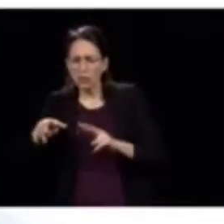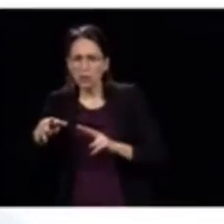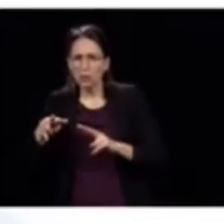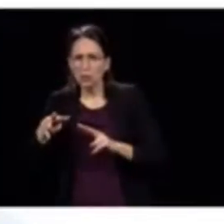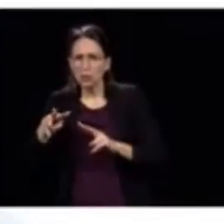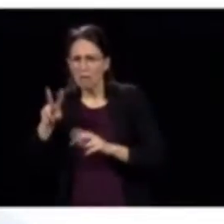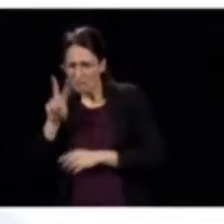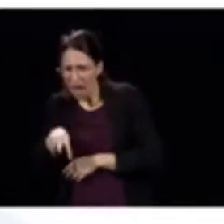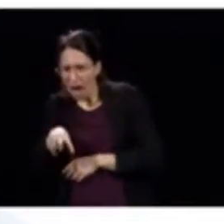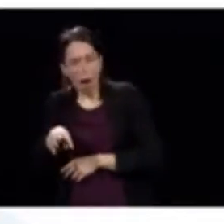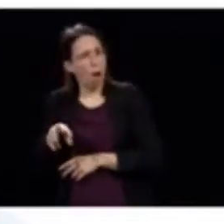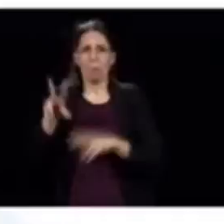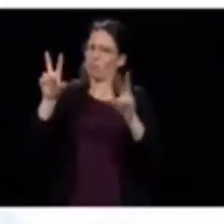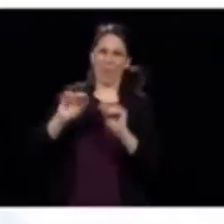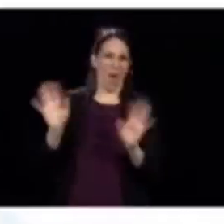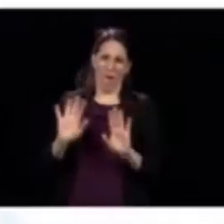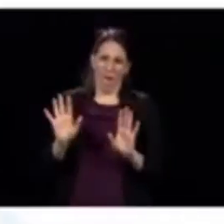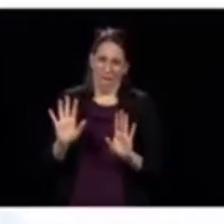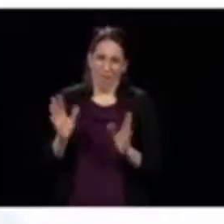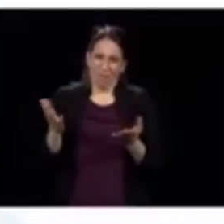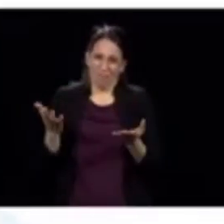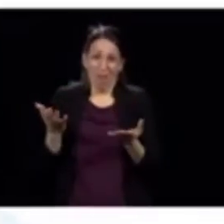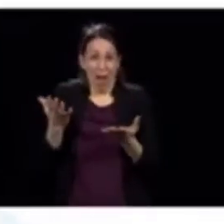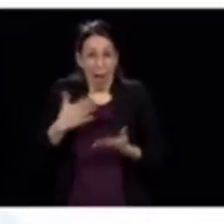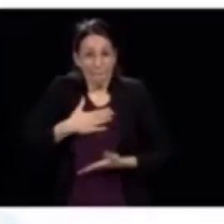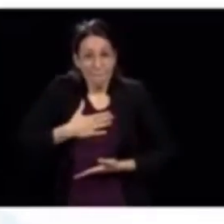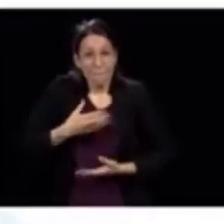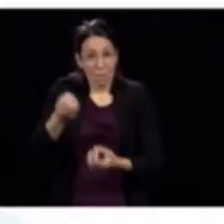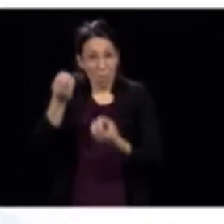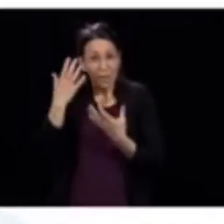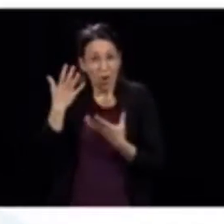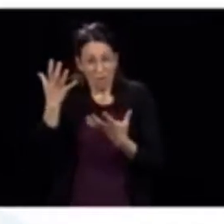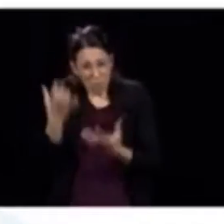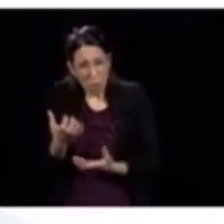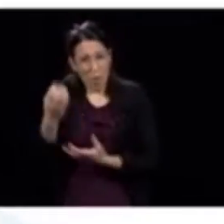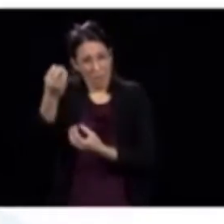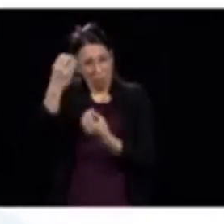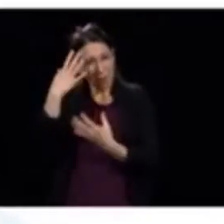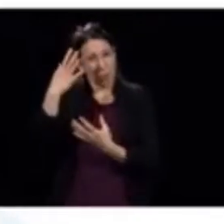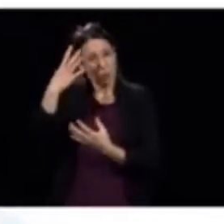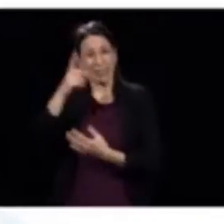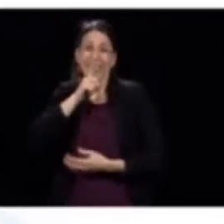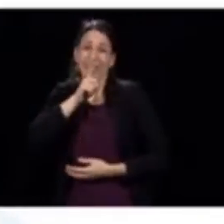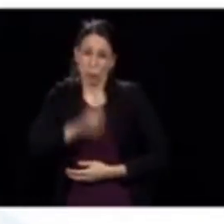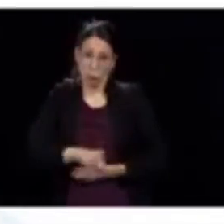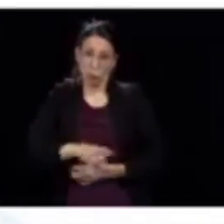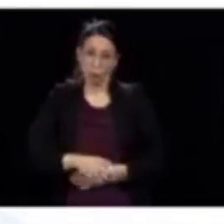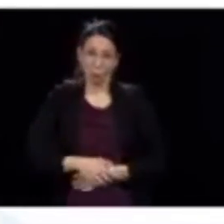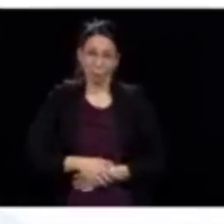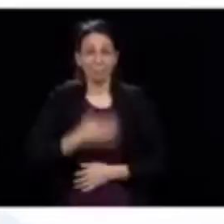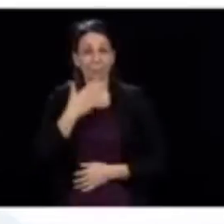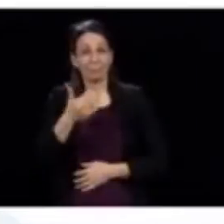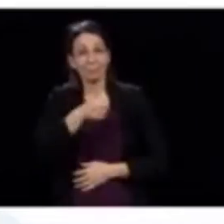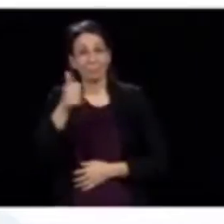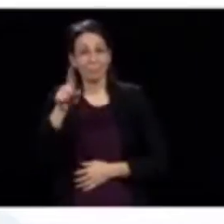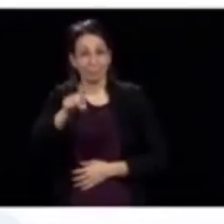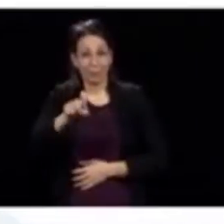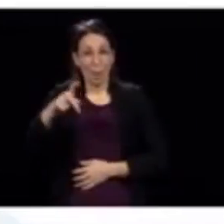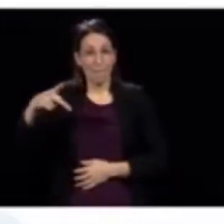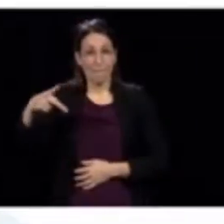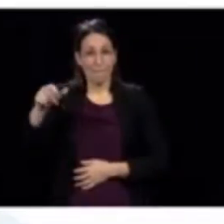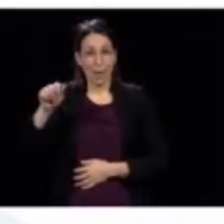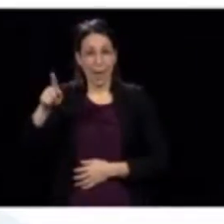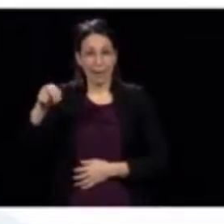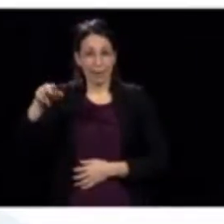et ce n'était pas le cas. Alors, on aime avoir l'information, on veut avoir l'information là-dessus, absolument. Merci. Prochaine question,